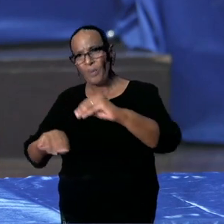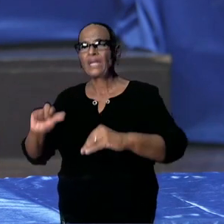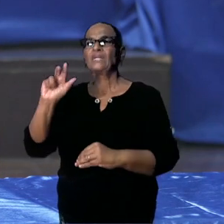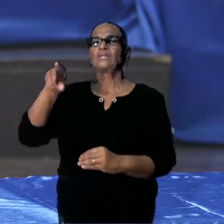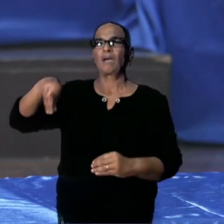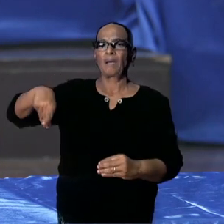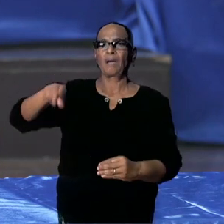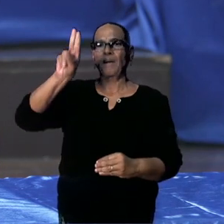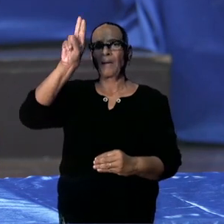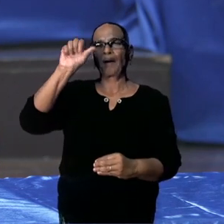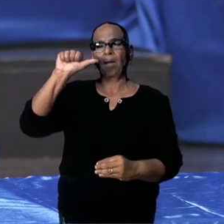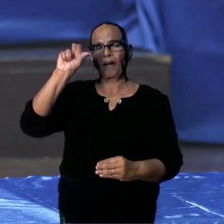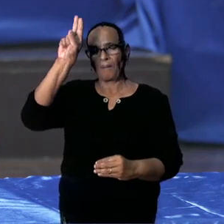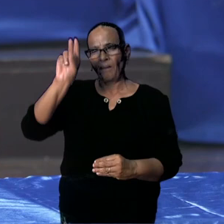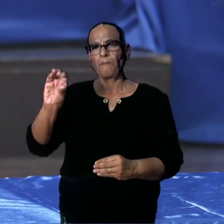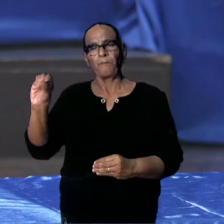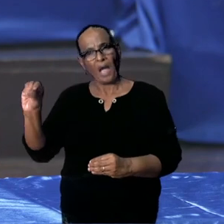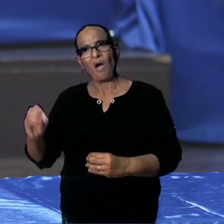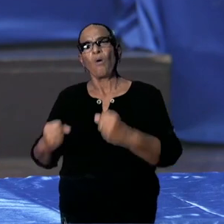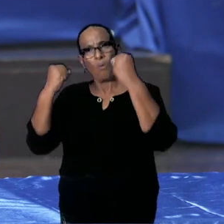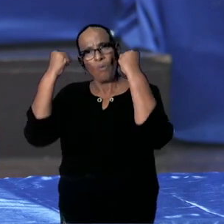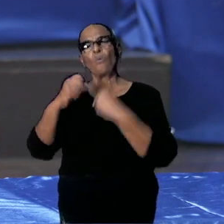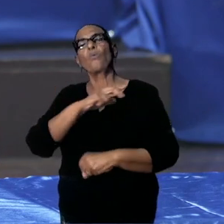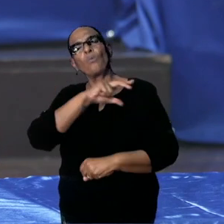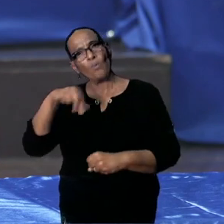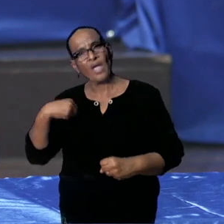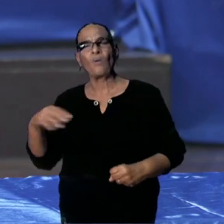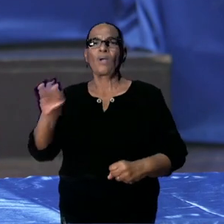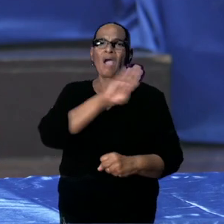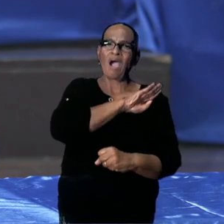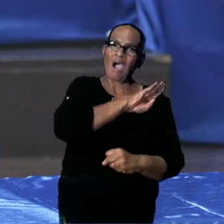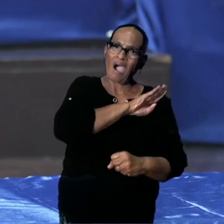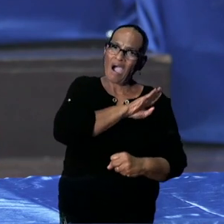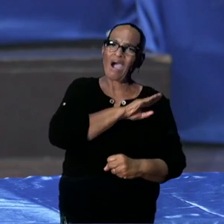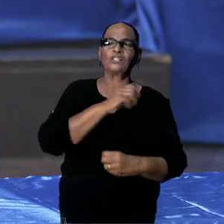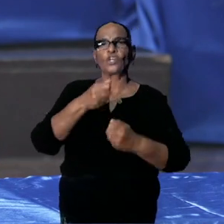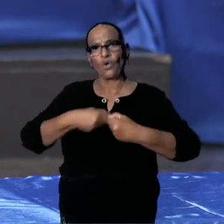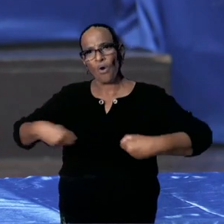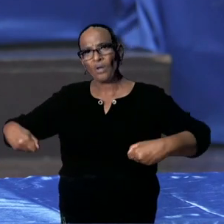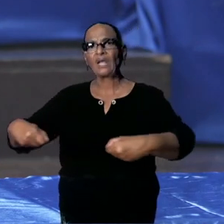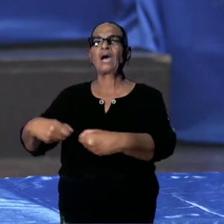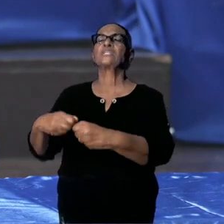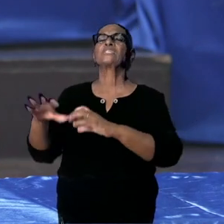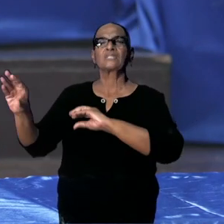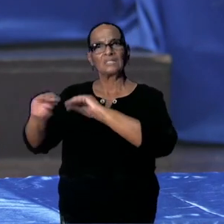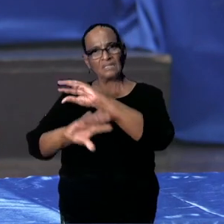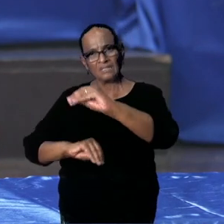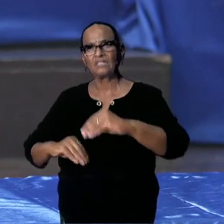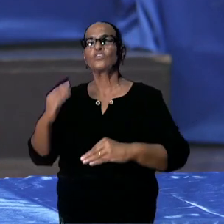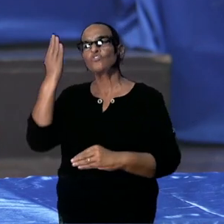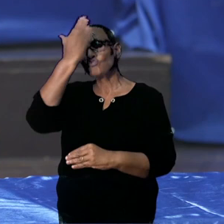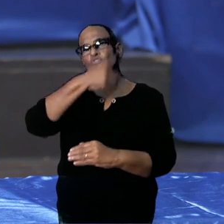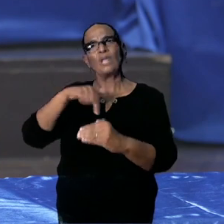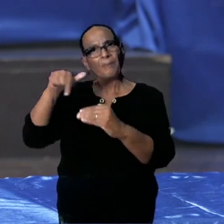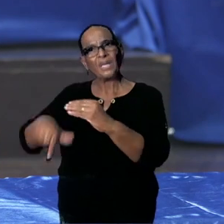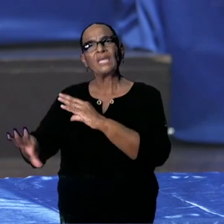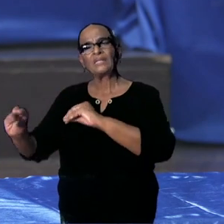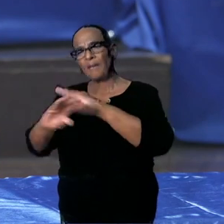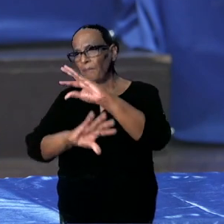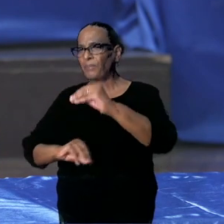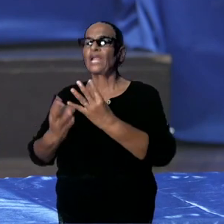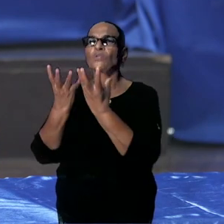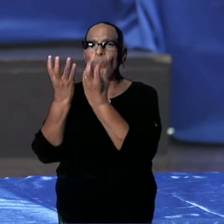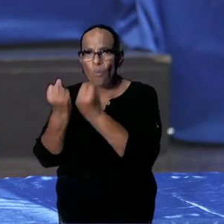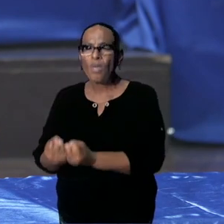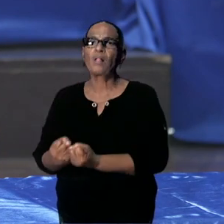PAHO. Wij protesteren ook via al onze andere organisaties waar we in zitten. En de roep is groot. En u